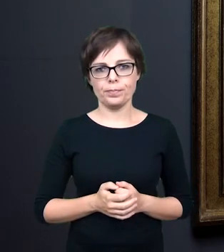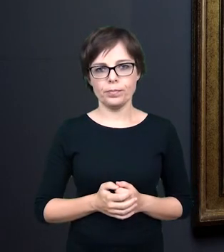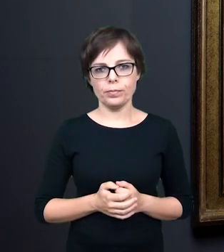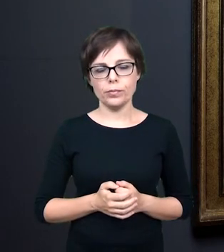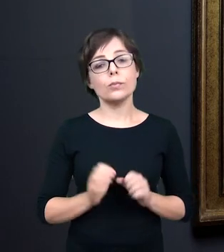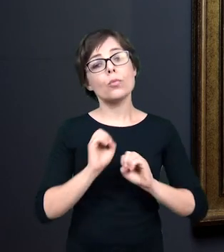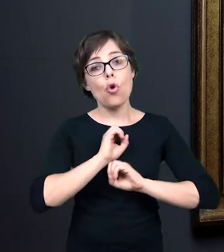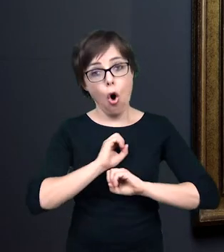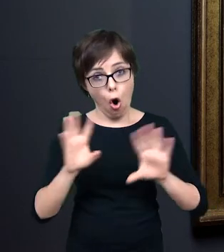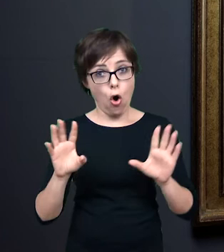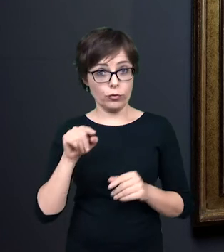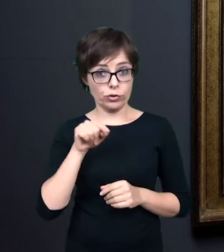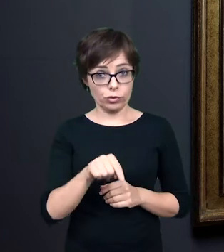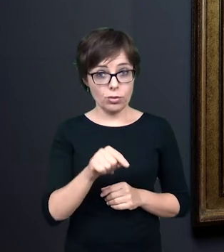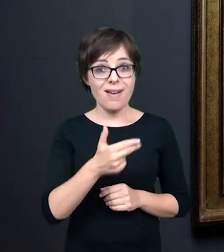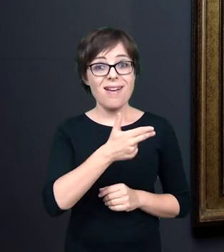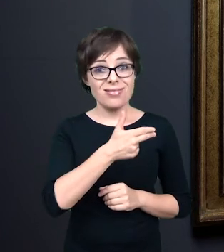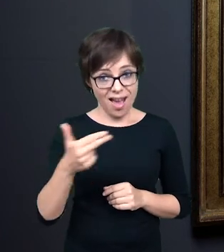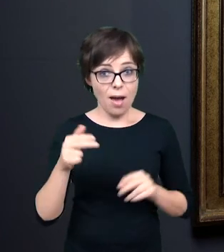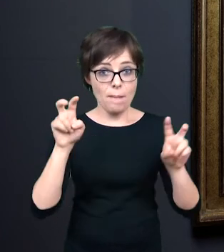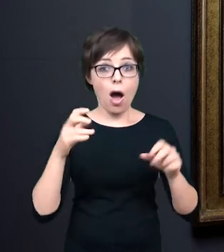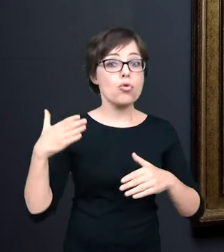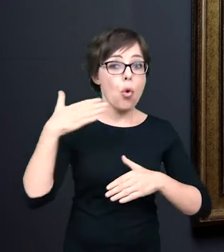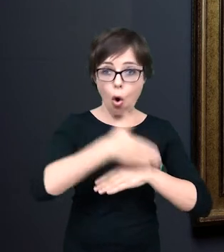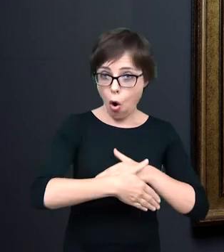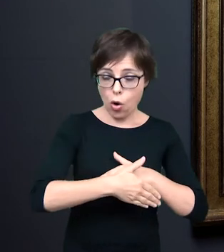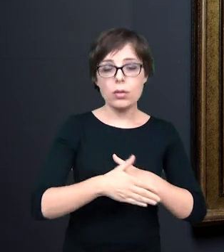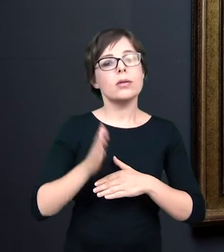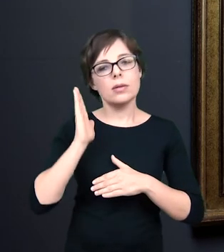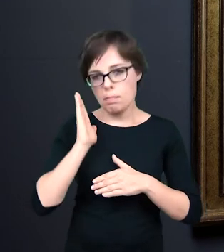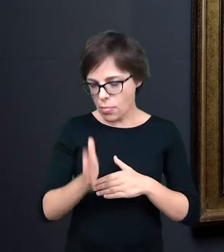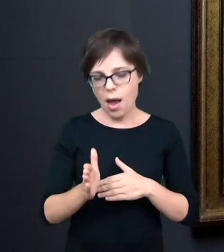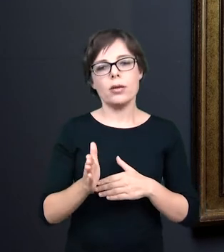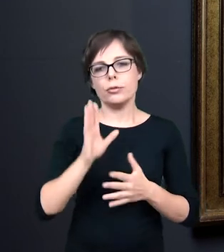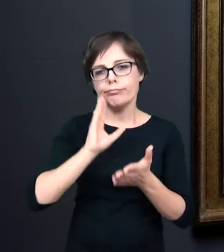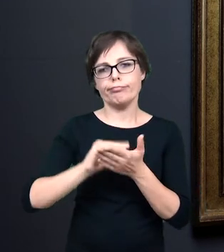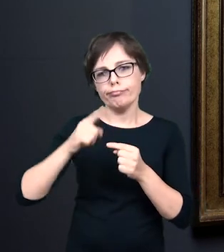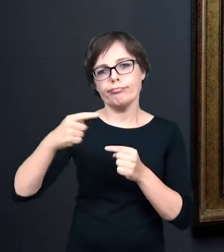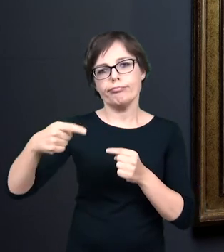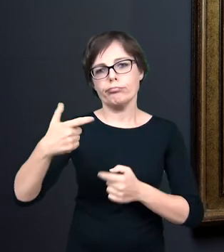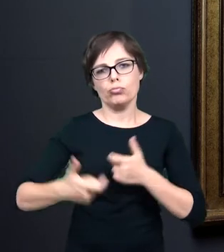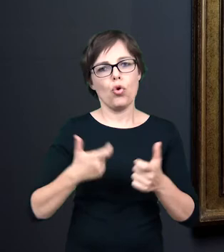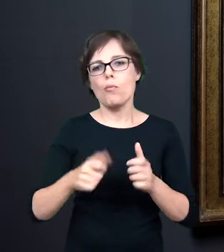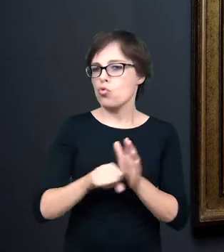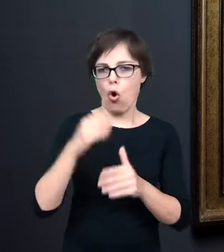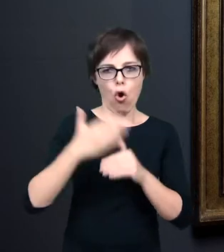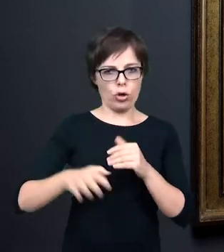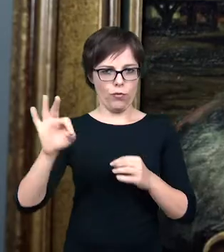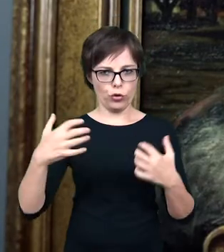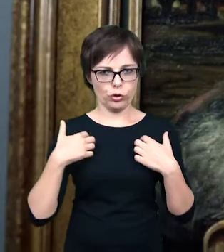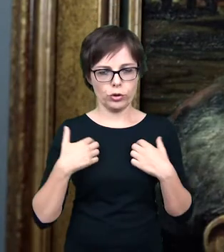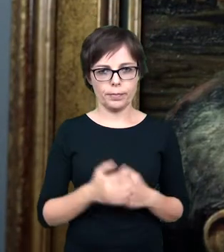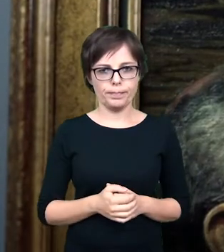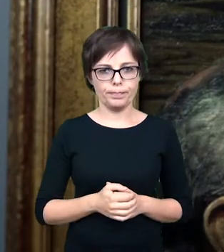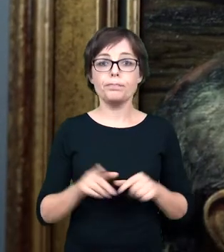ten temat podejmował do końca swoich dni. Najczęściej, co jest też bardzo znamienne,